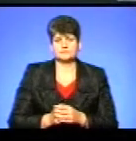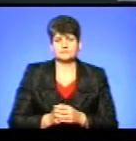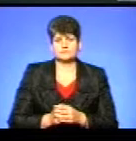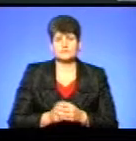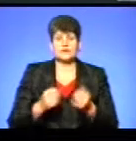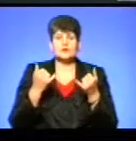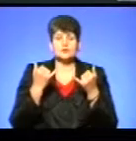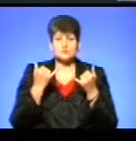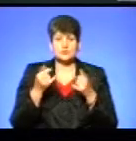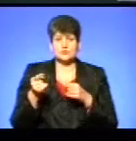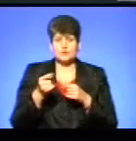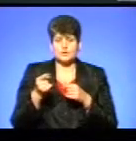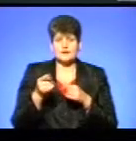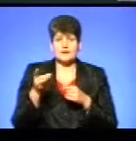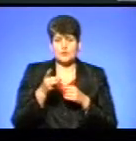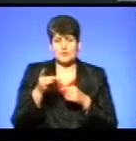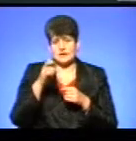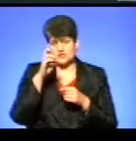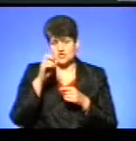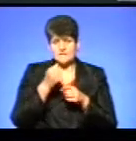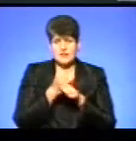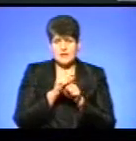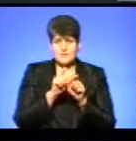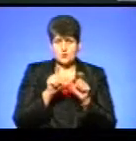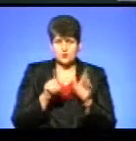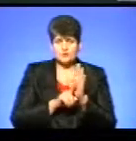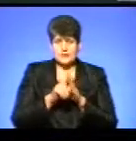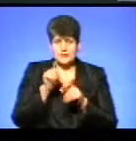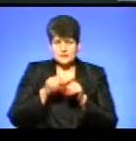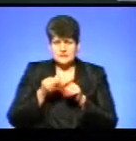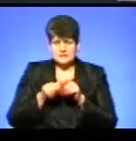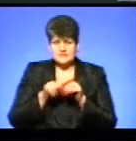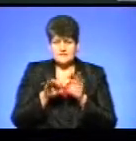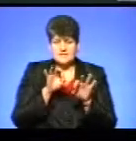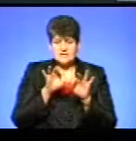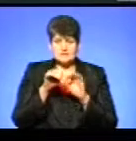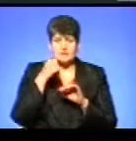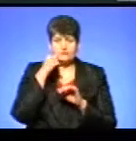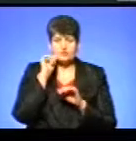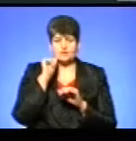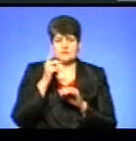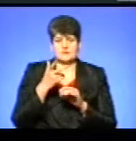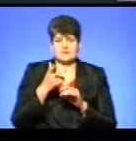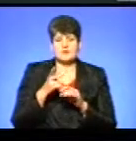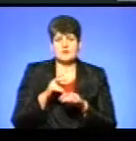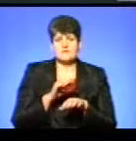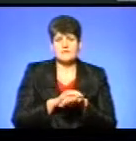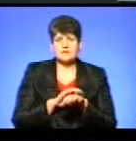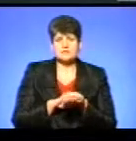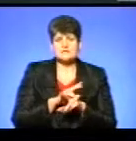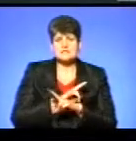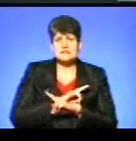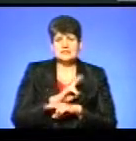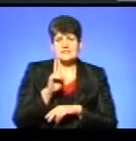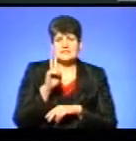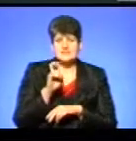Сьогодні у Тернопільській регіональній державній лабораторії розпочали дослідження відібраних вчора матеріалів за фактом загибелі майже